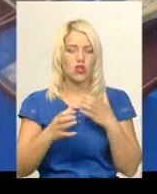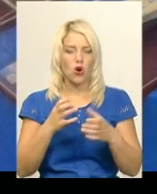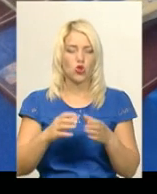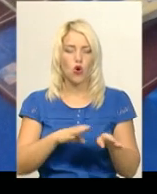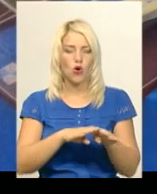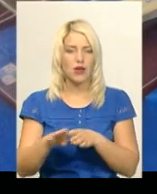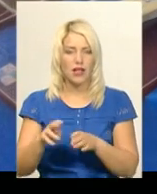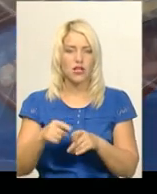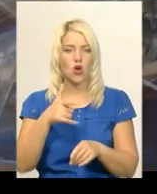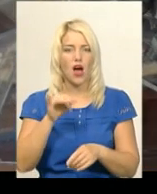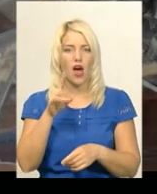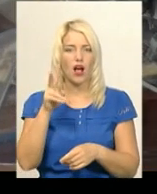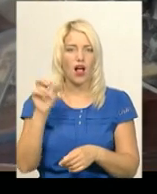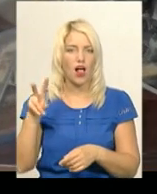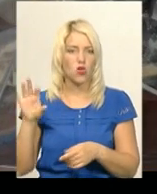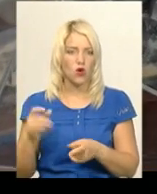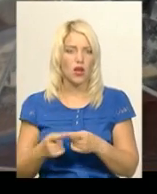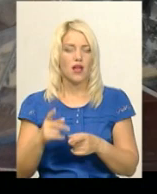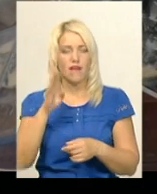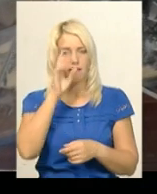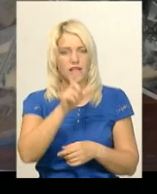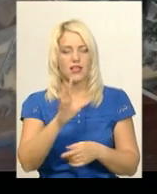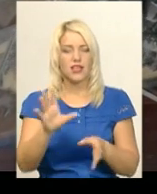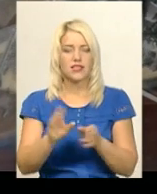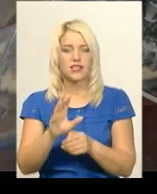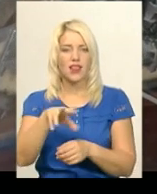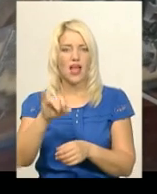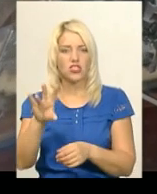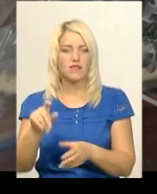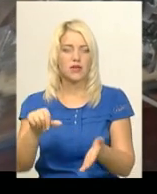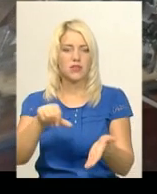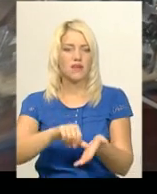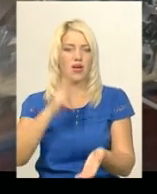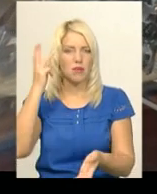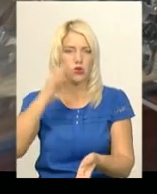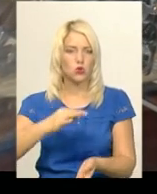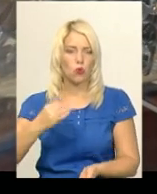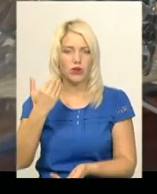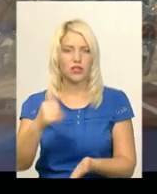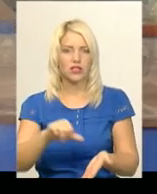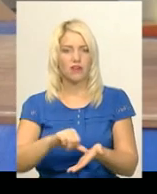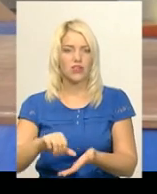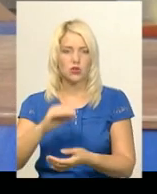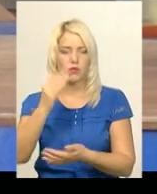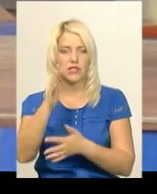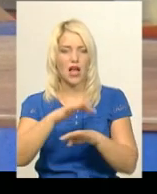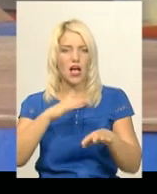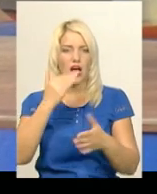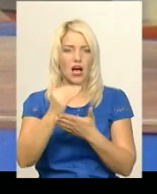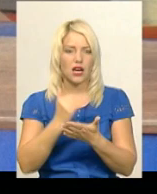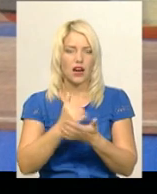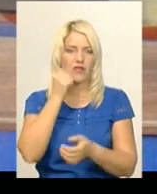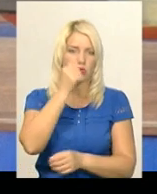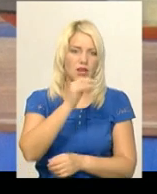Гаркавенко. Він та Олександр Осташевський представляють на змаганнях Хмельницьку область. Їхні виступи за графіком завтра та